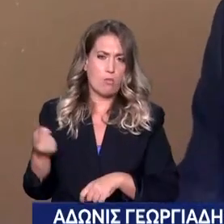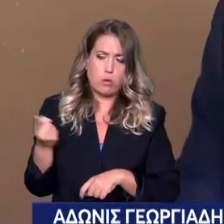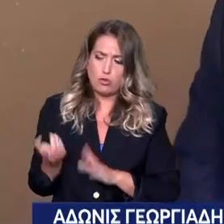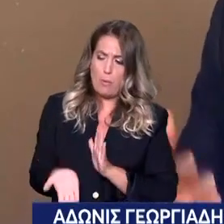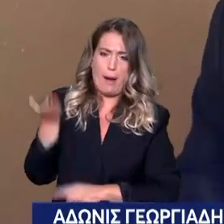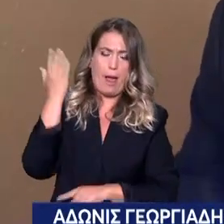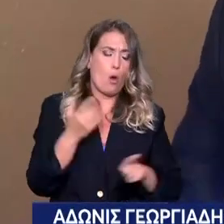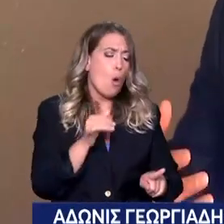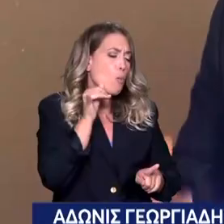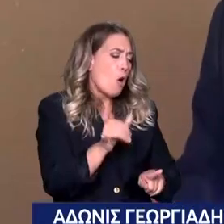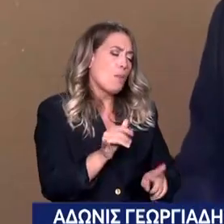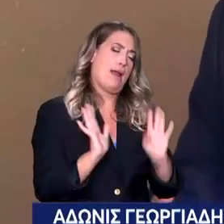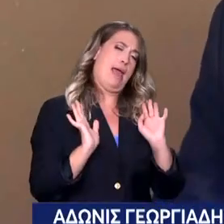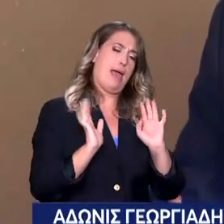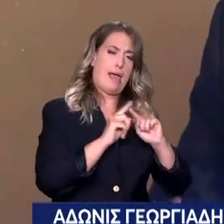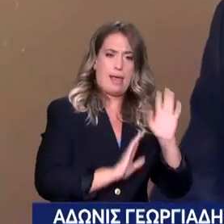οργανικές